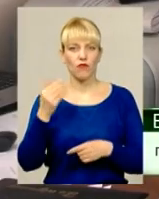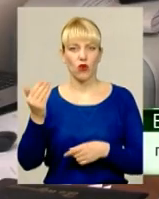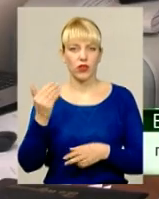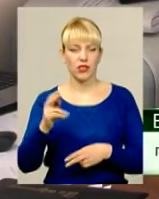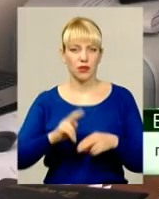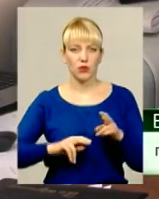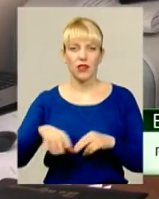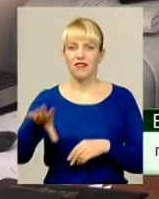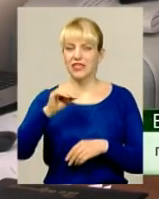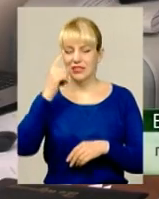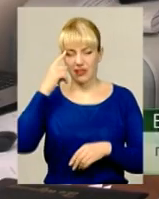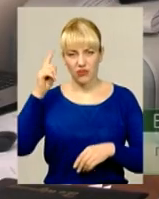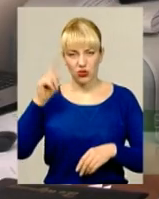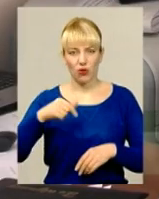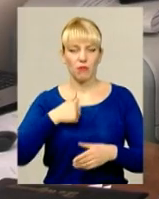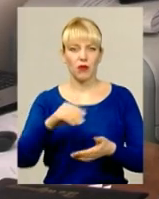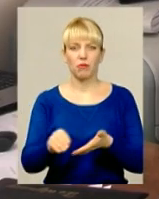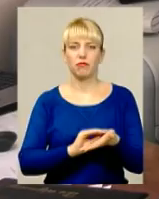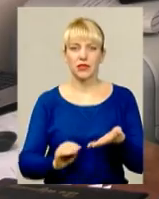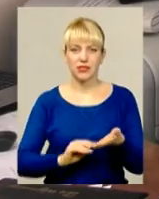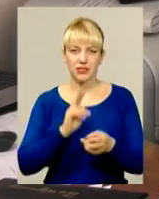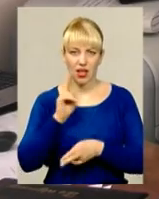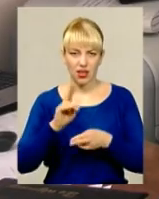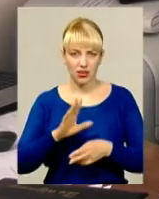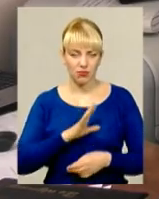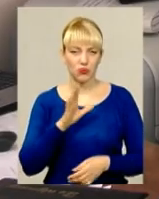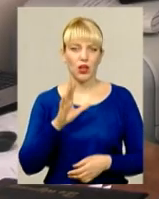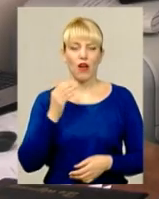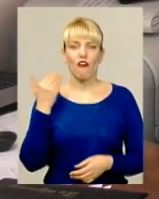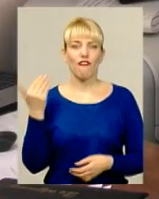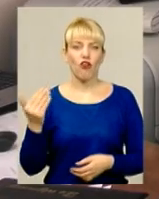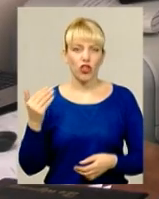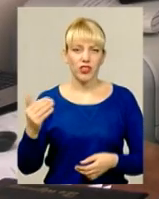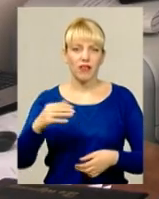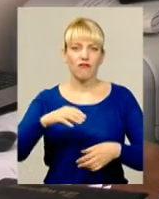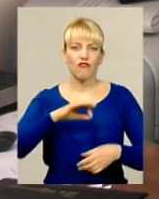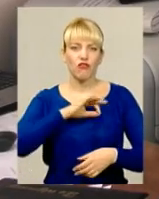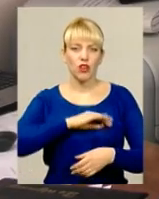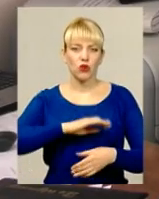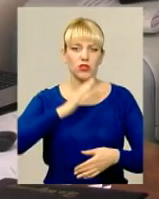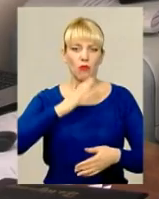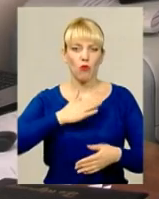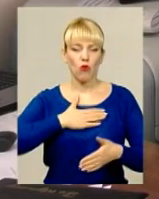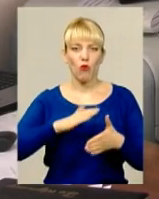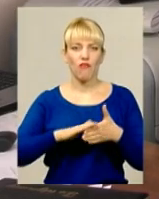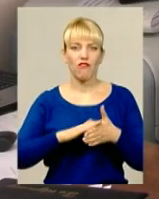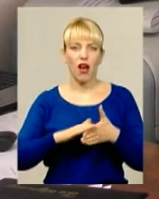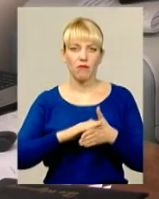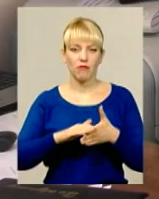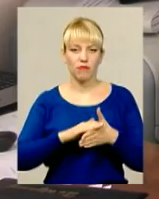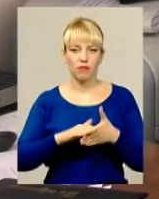органам, і ми в місто писали. Вони використали мою фамілію, яка